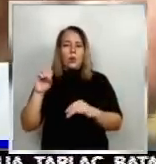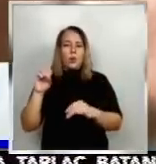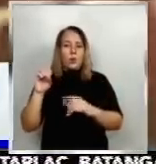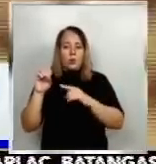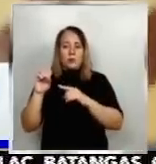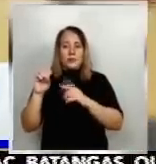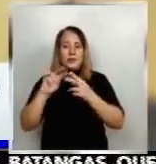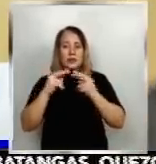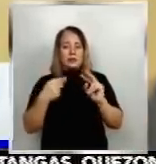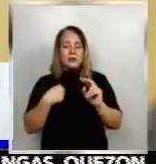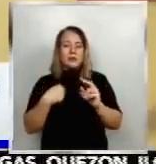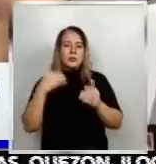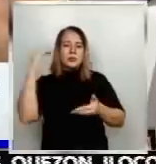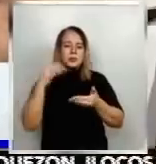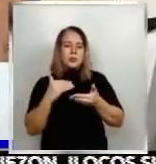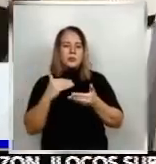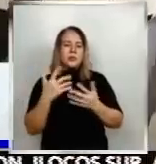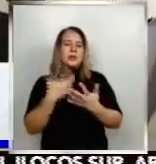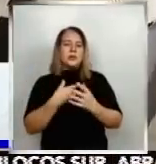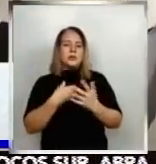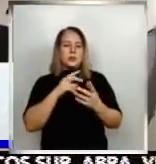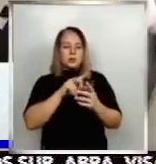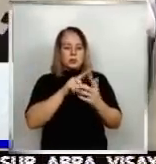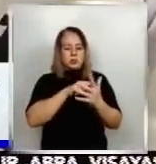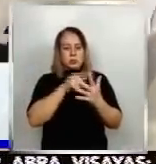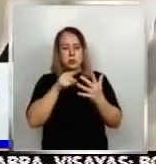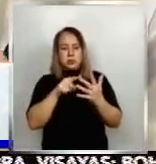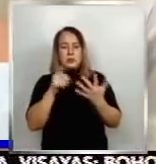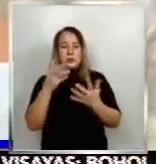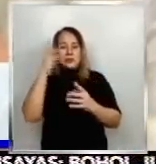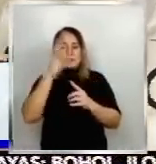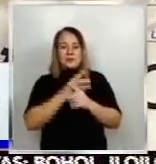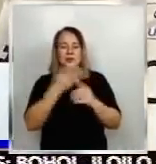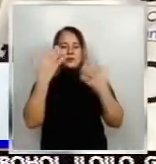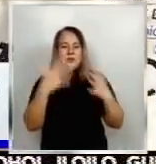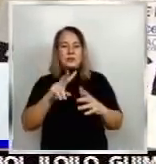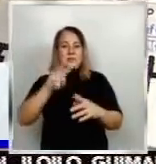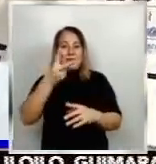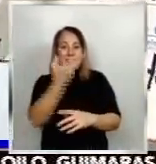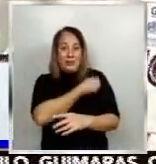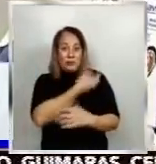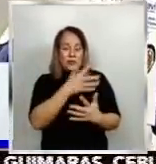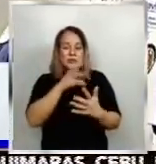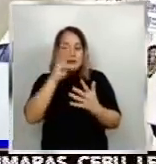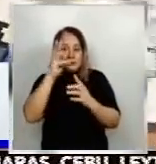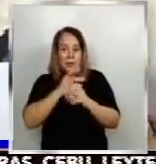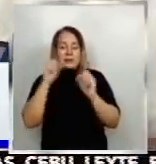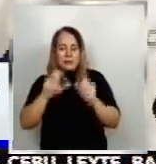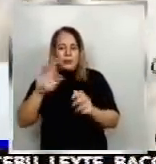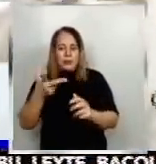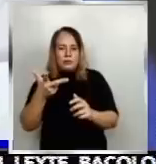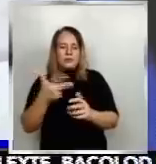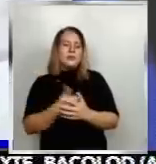ng paiksin ang booster shot interval na ngayon ay 6 na buwan matapos ang second dose at sa halip, gawin ng 3 to 4